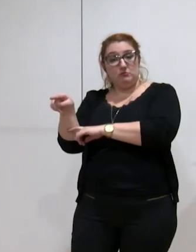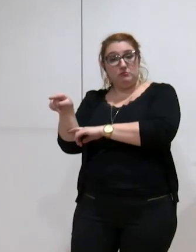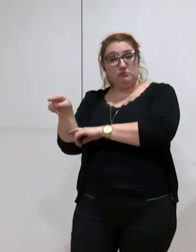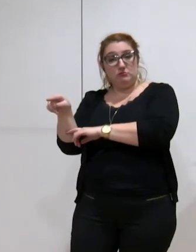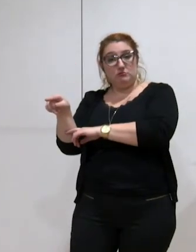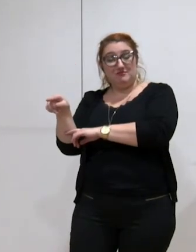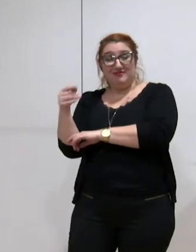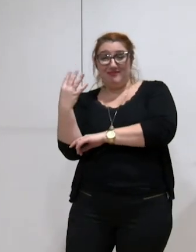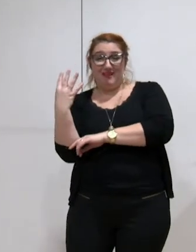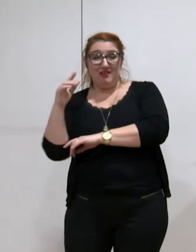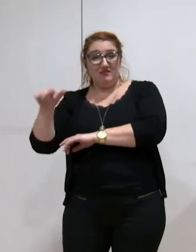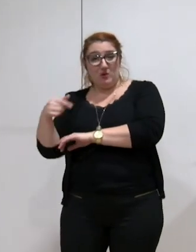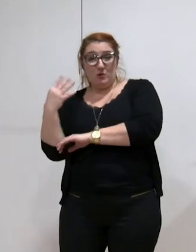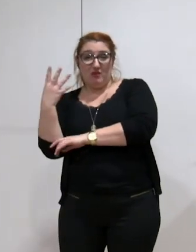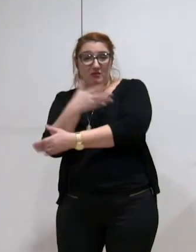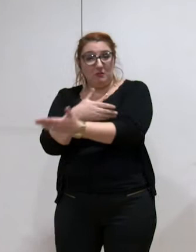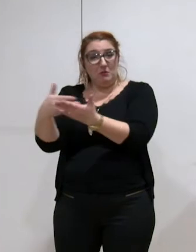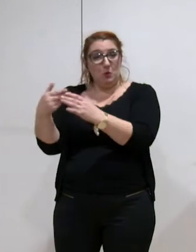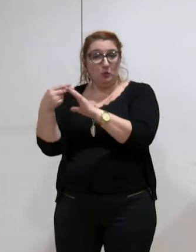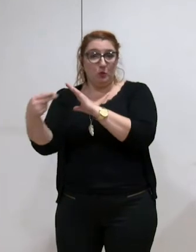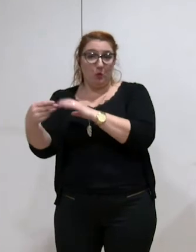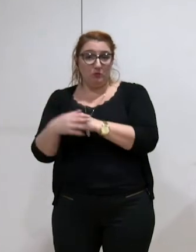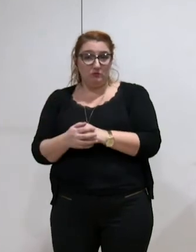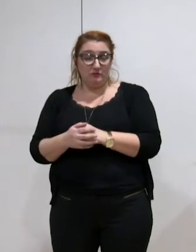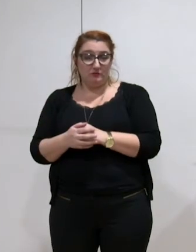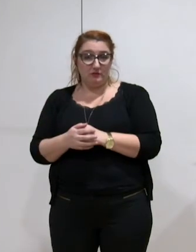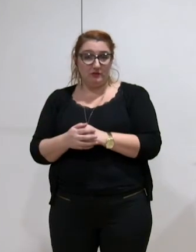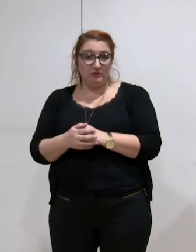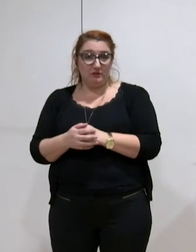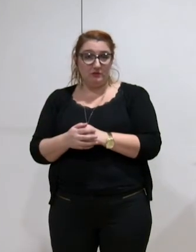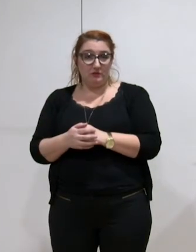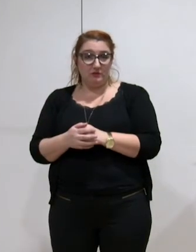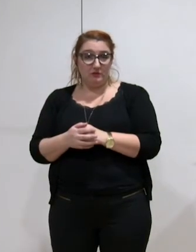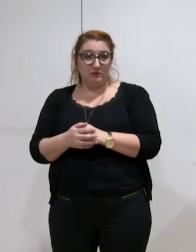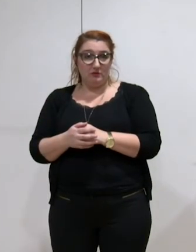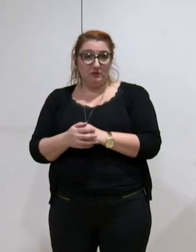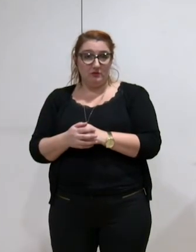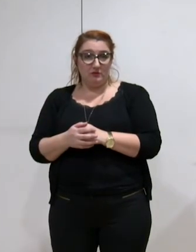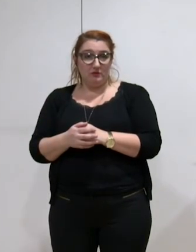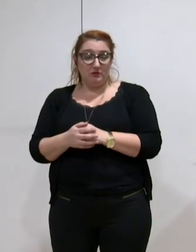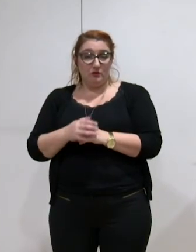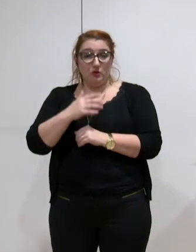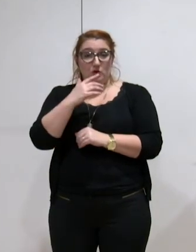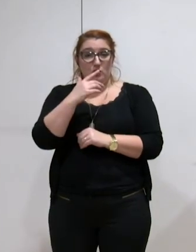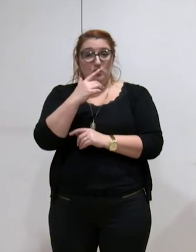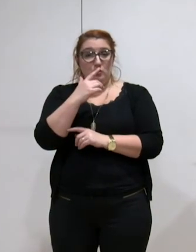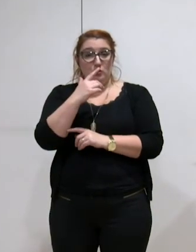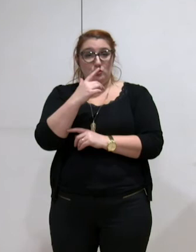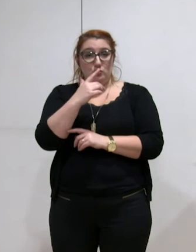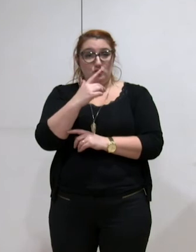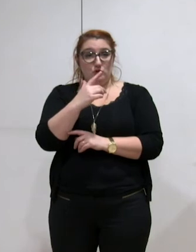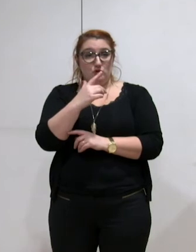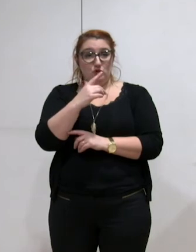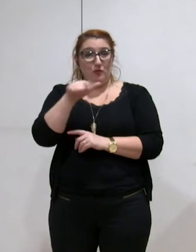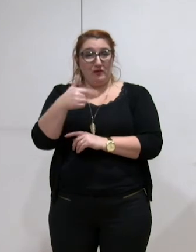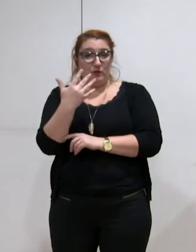,4 millions d'euros,'est-à-dire deux fois et demi le prix de l'évaluation qui